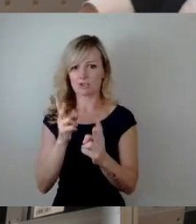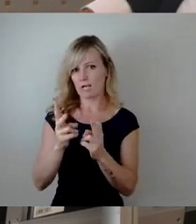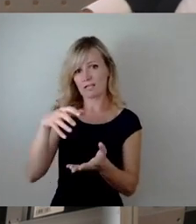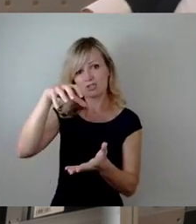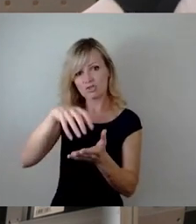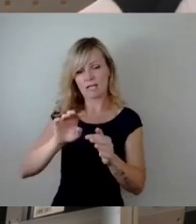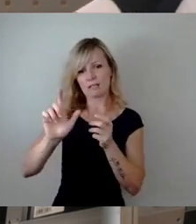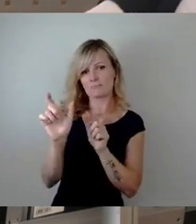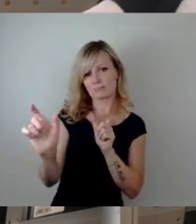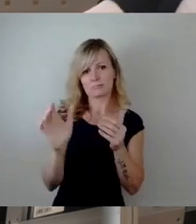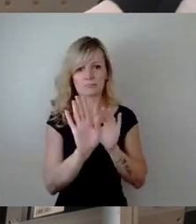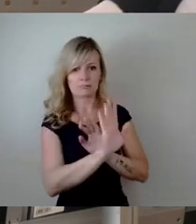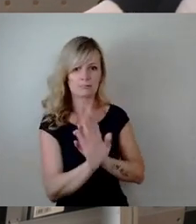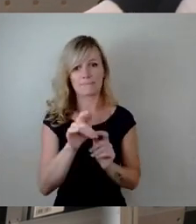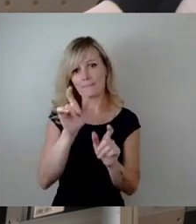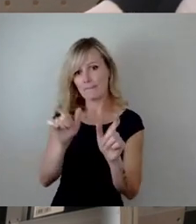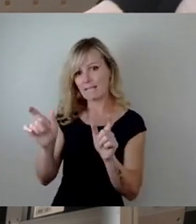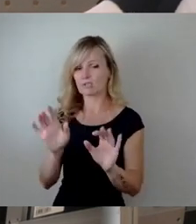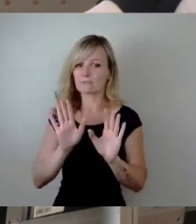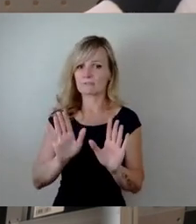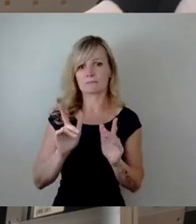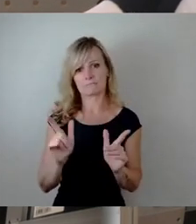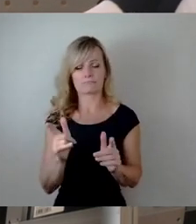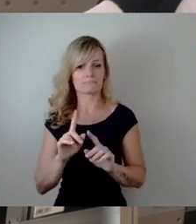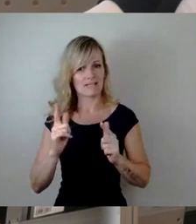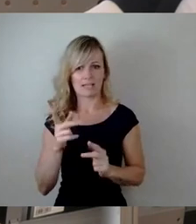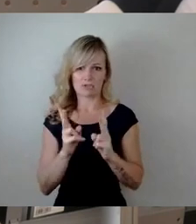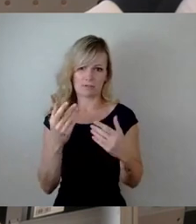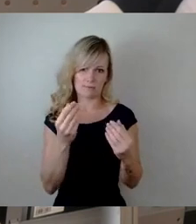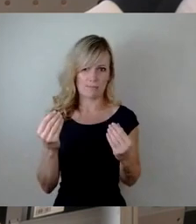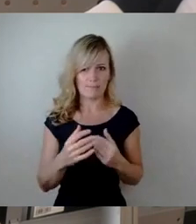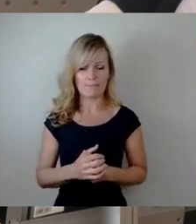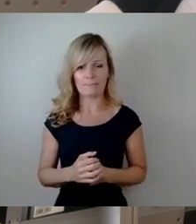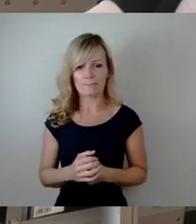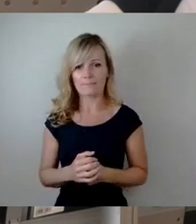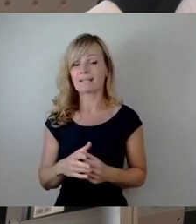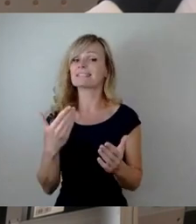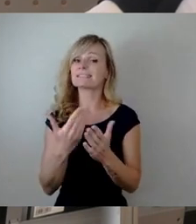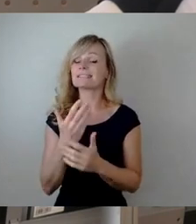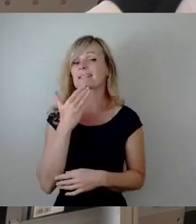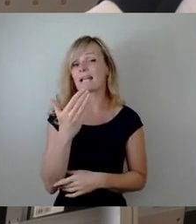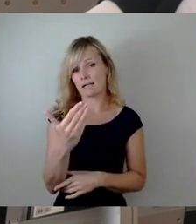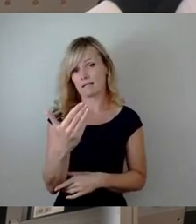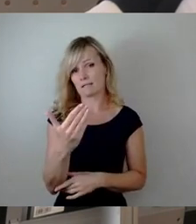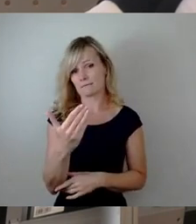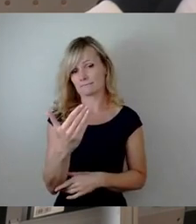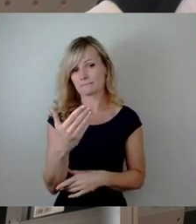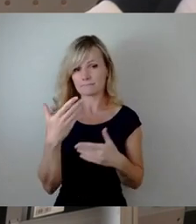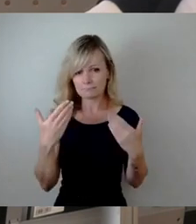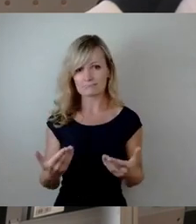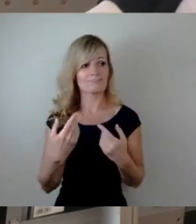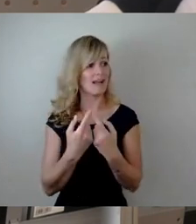abzuhalten. Diesen Dank möchte ich im Namen aller hier Anwesen